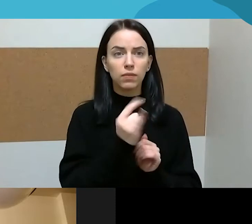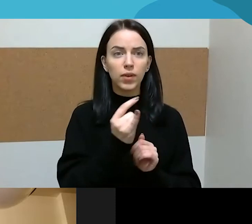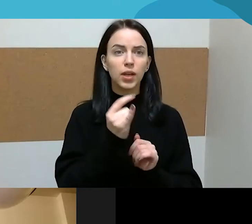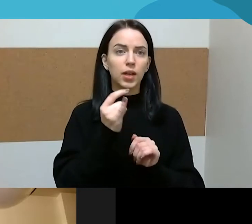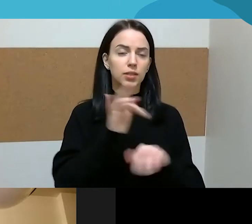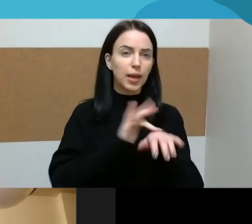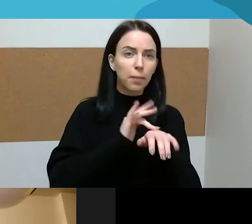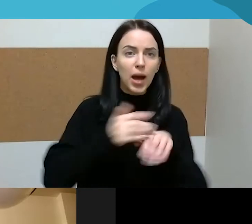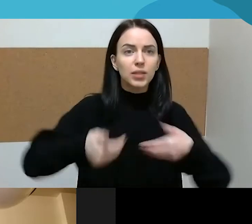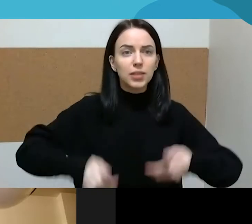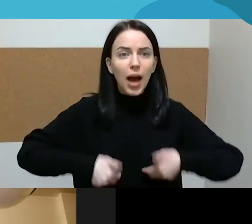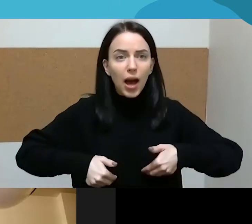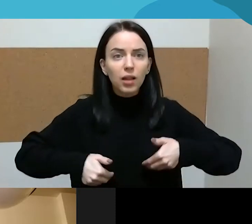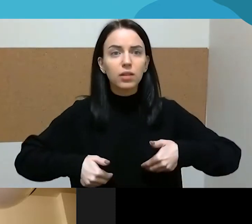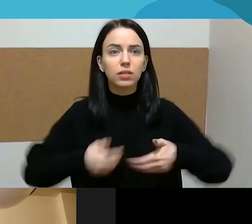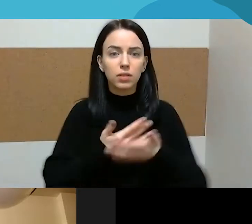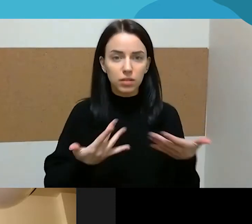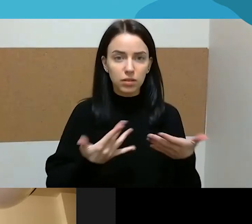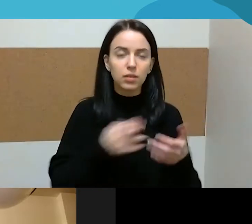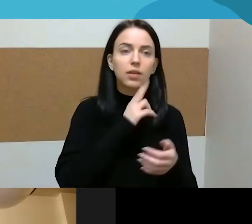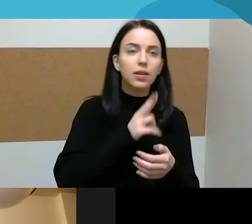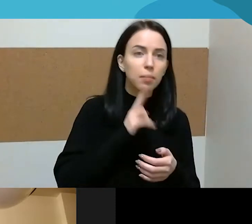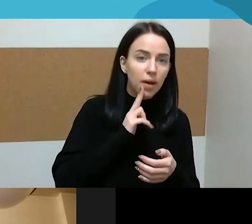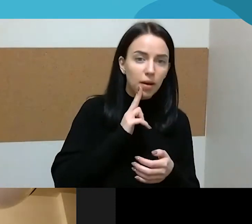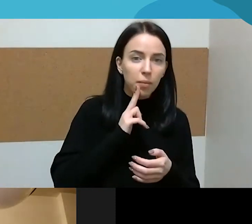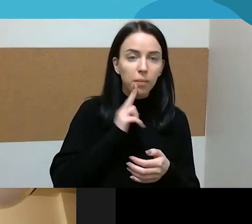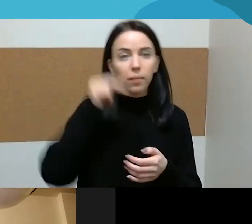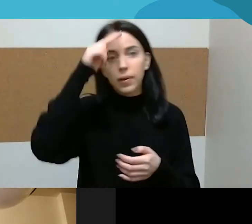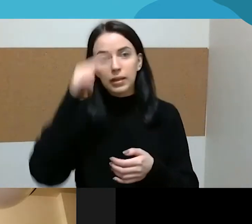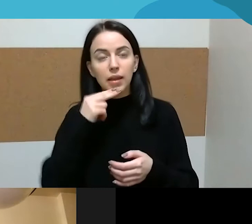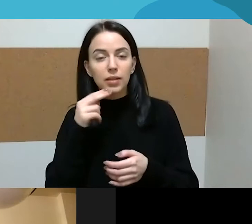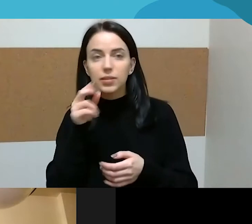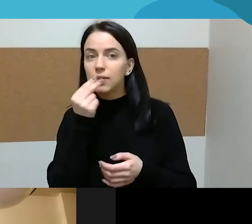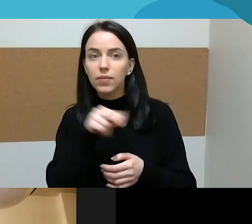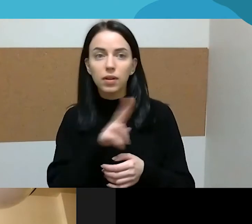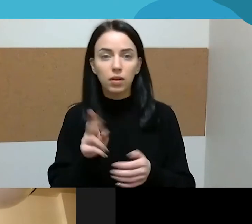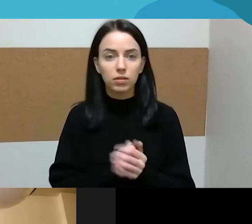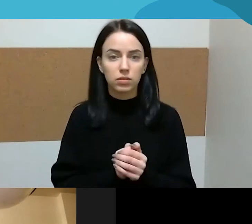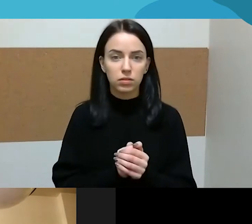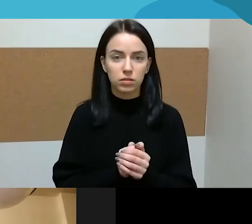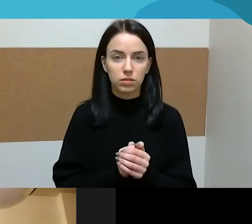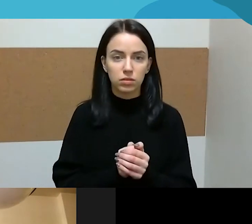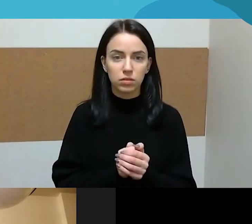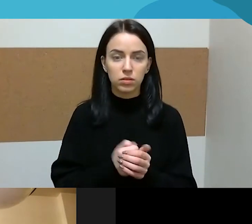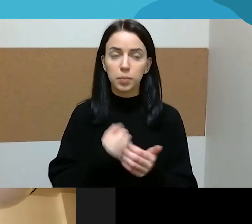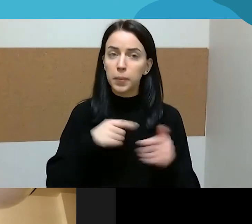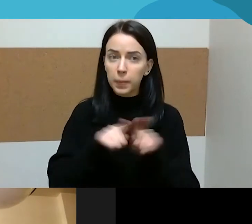jeigu ten kažkur kažkas, tai tėtis čia tiek pasmai, irgi aš vat kiek su nerijom, kiek su visais kitais pušinėkavus pas mus.